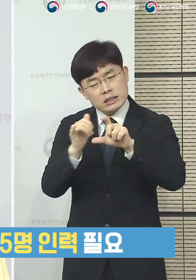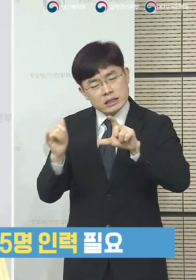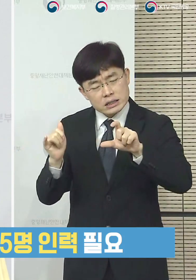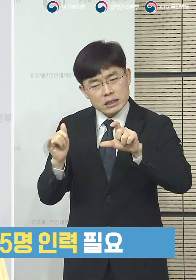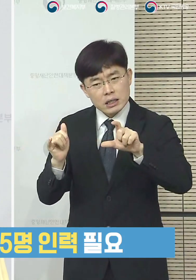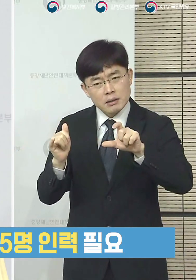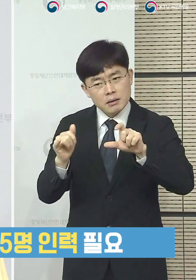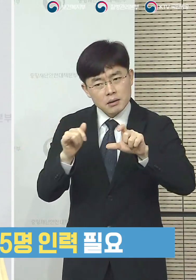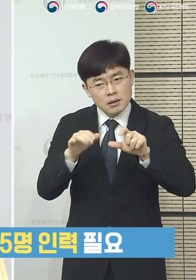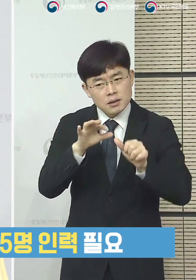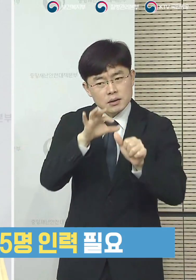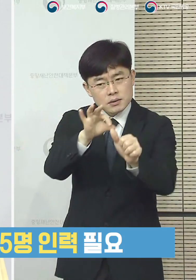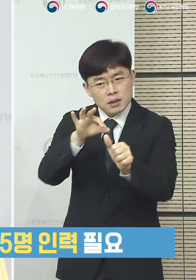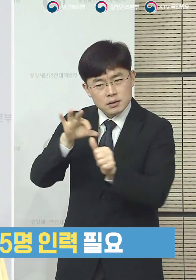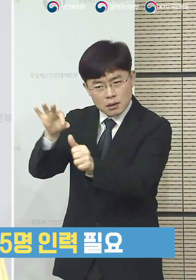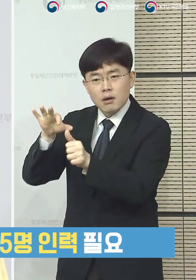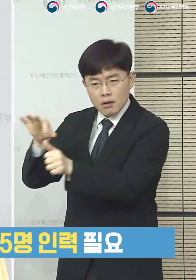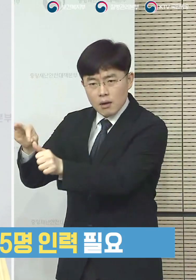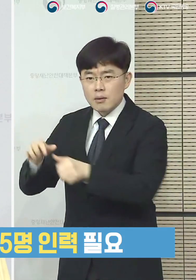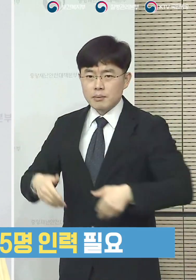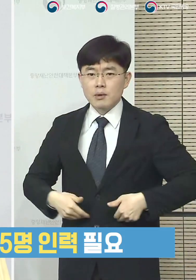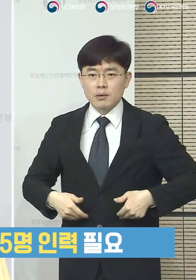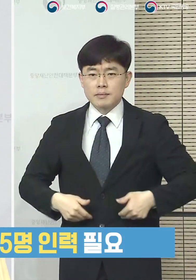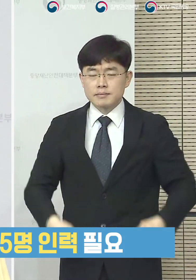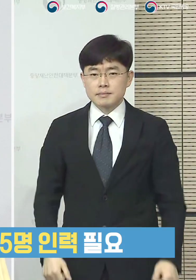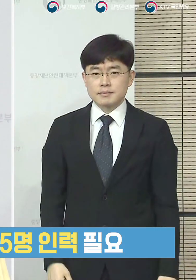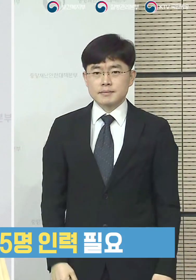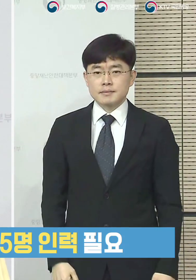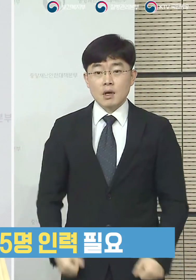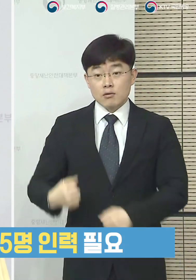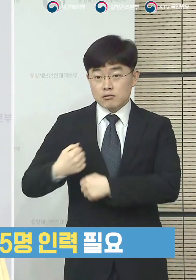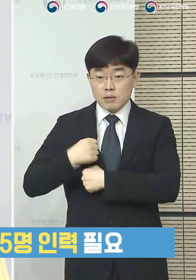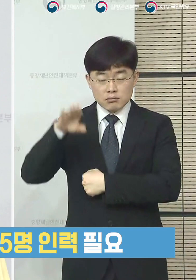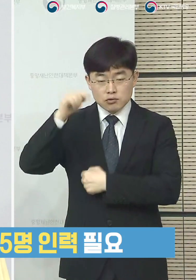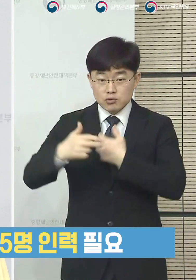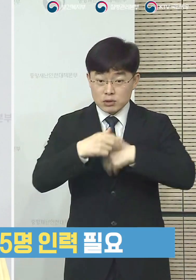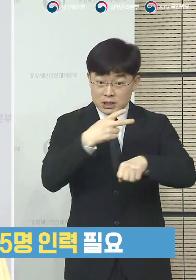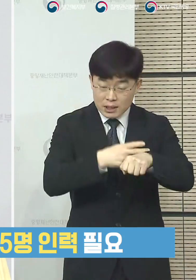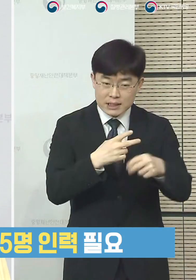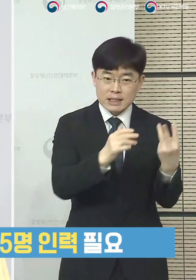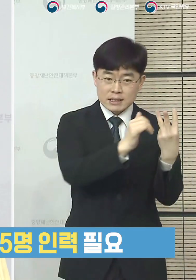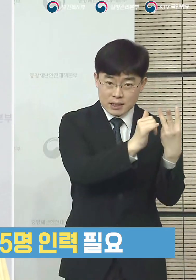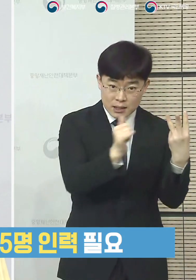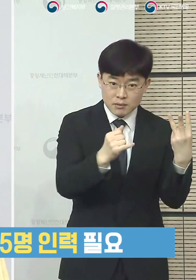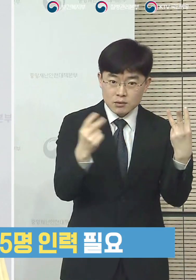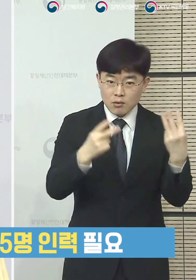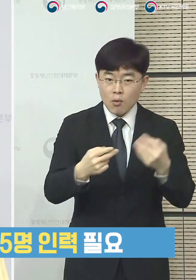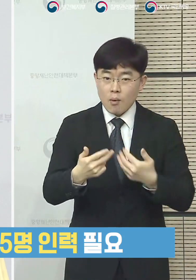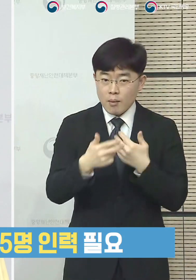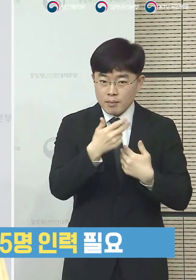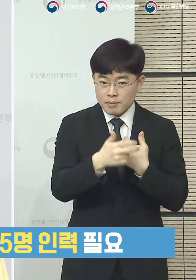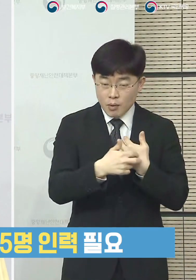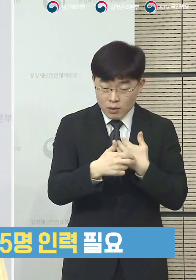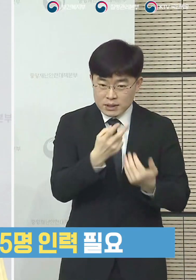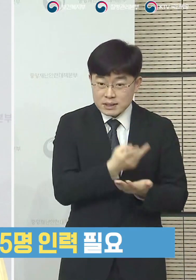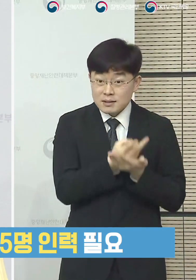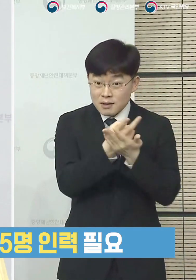정도가 추가로 필요할 것으로 생각을 합니다. 국방부의 군의 간 3분하고 환자 이송